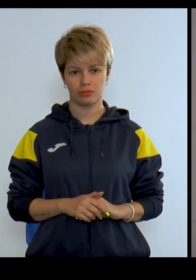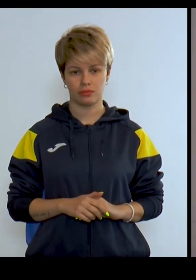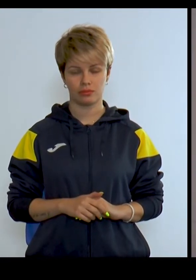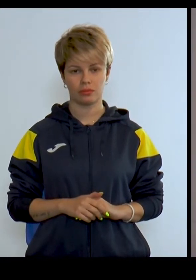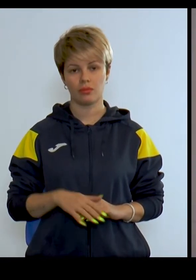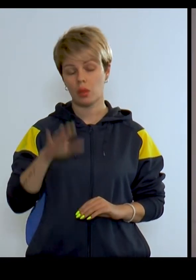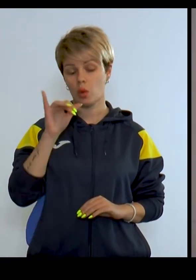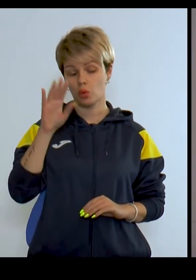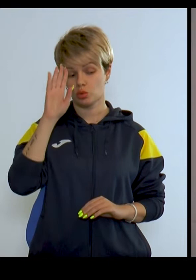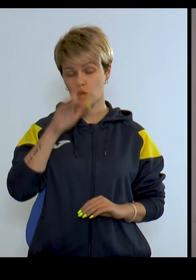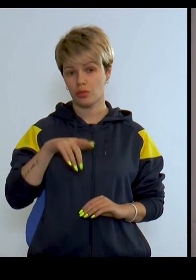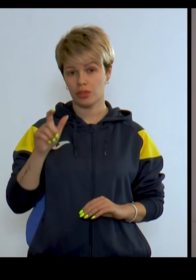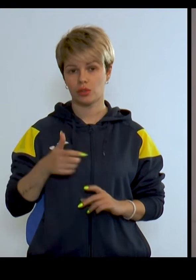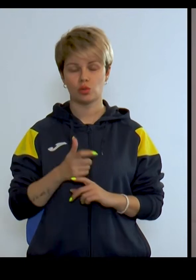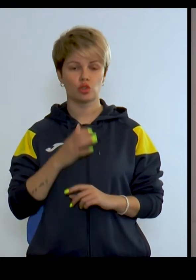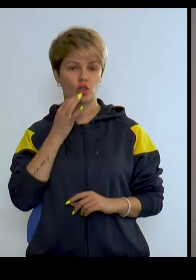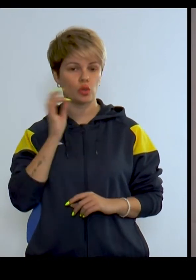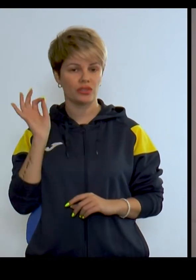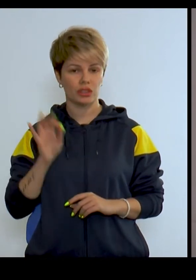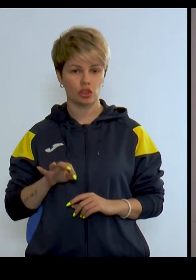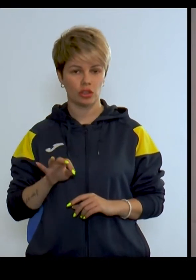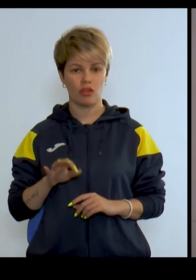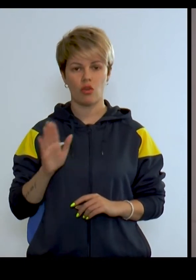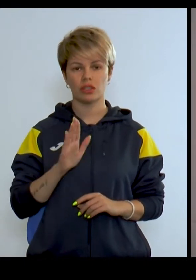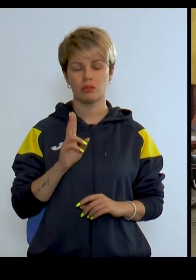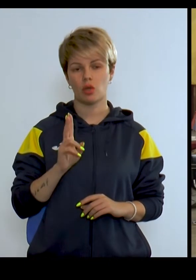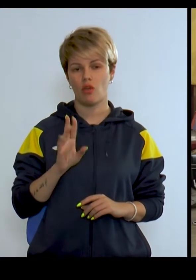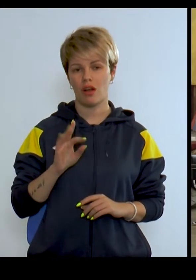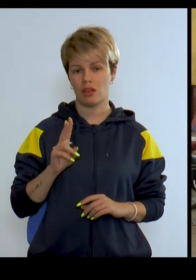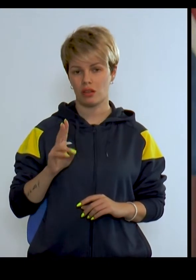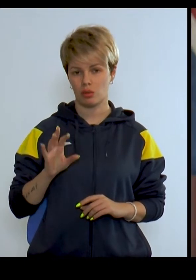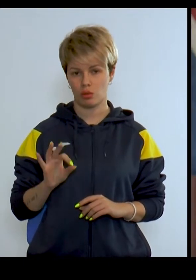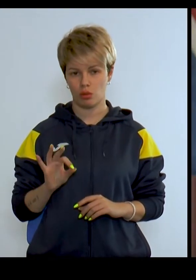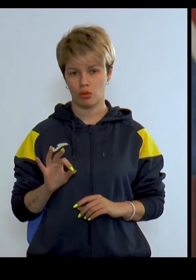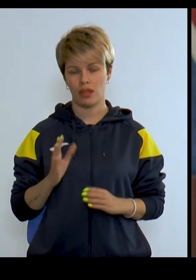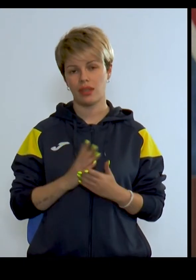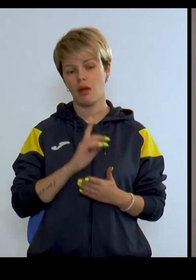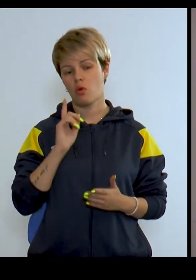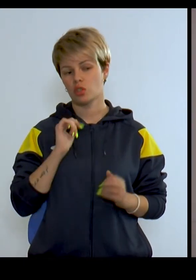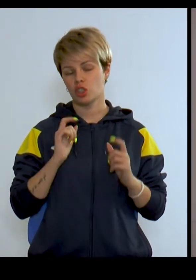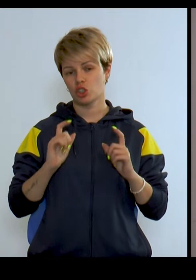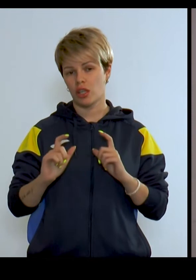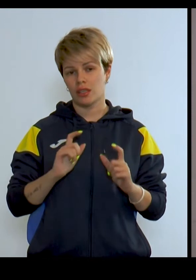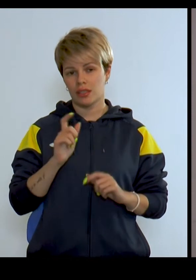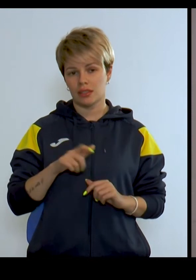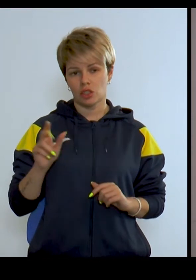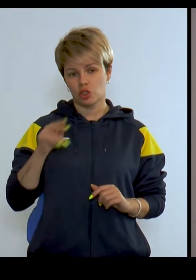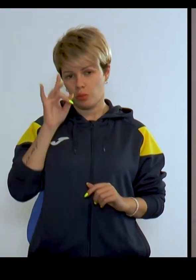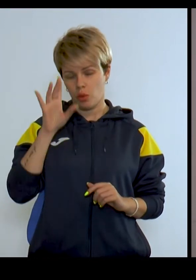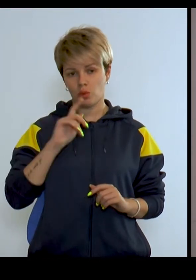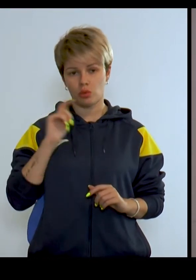У чоловіків дуже досвідчений Володимир Коваленко, є молоді шахісти,